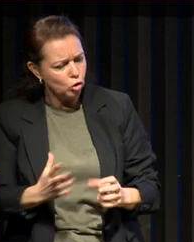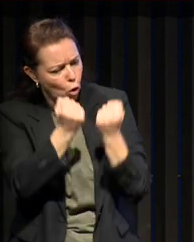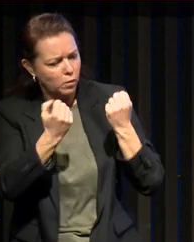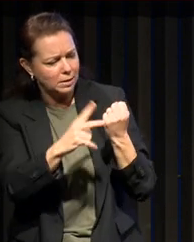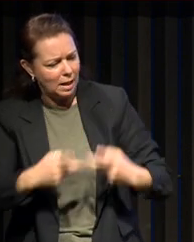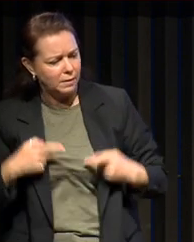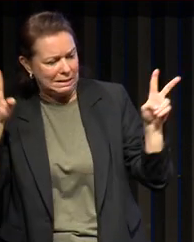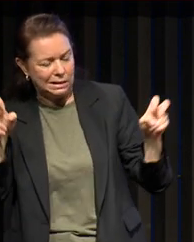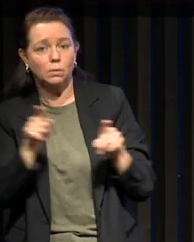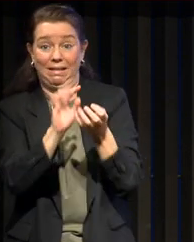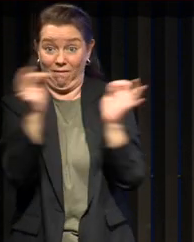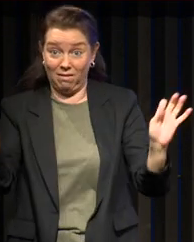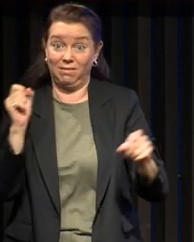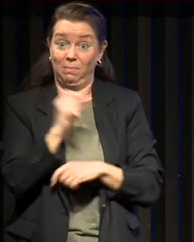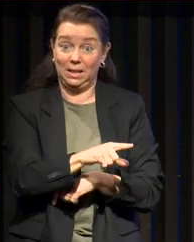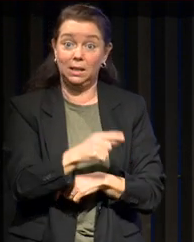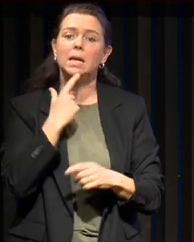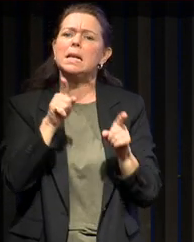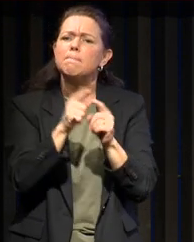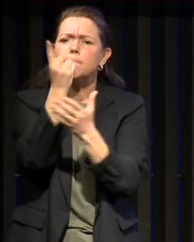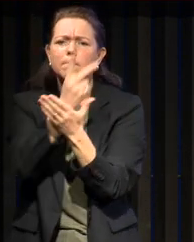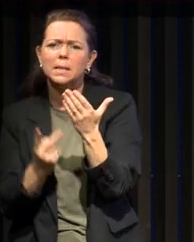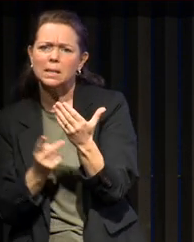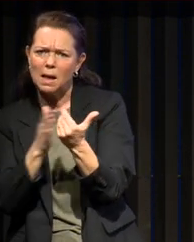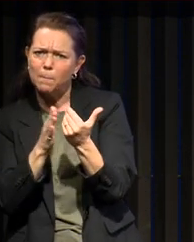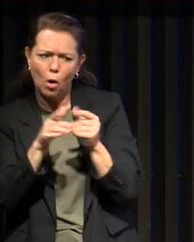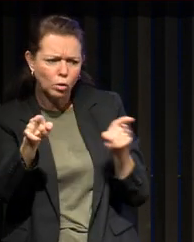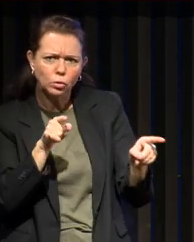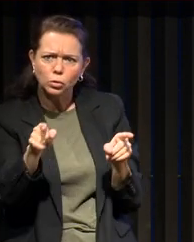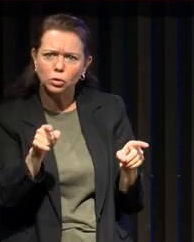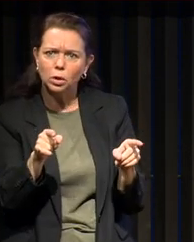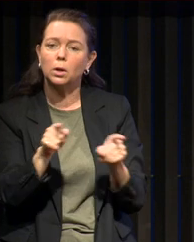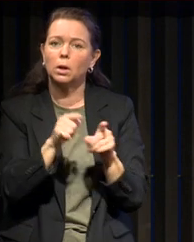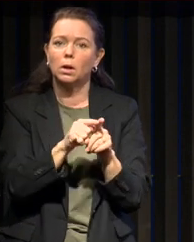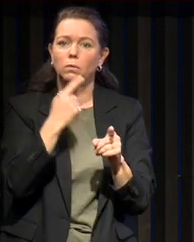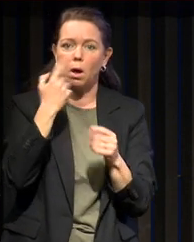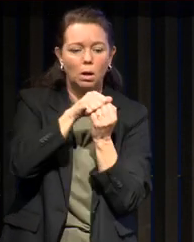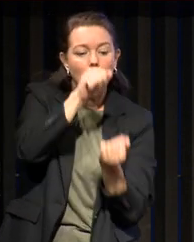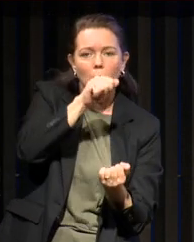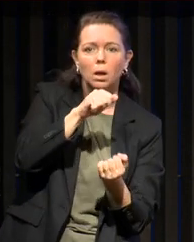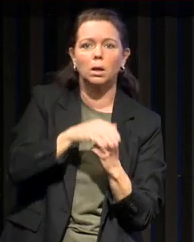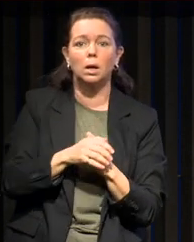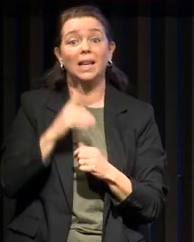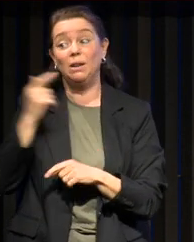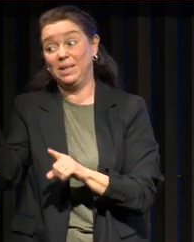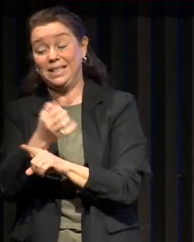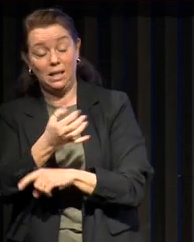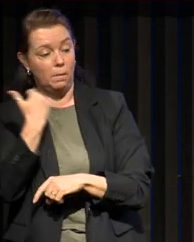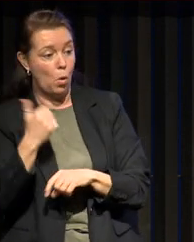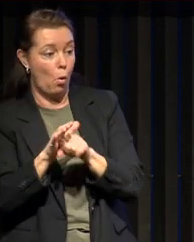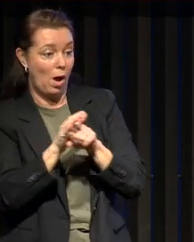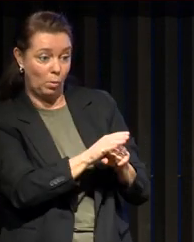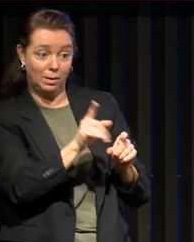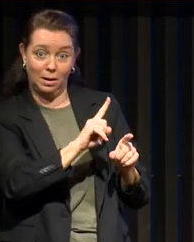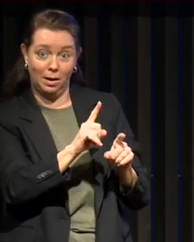illustrations également qui ressemblent à celles qu'on voit dans les Pickwick papers, où on voit la bouche ouverte et il dit « Il vaut mieux être à droite qu'à gauche ».